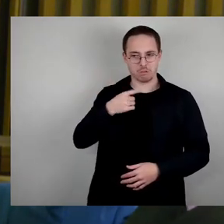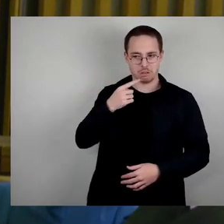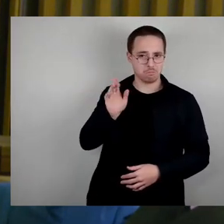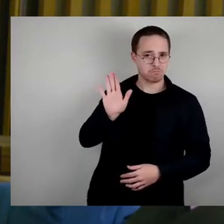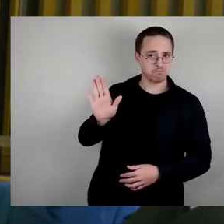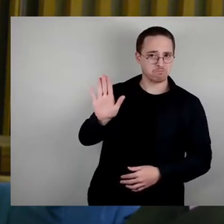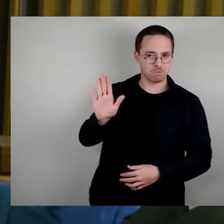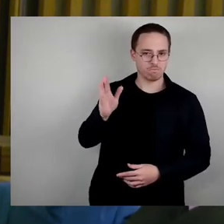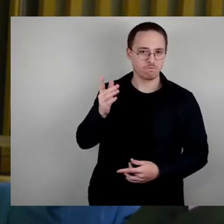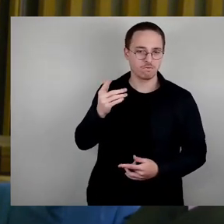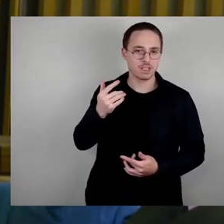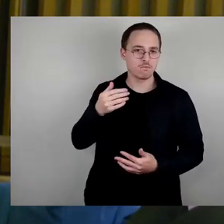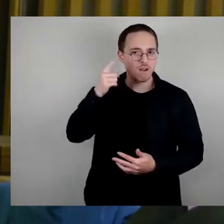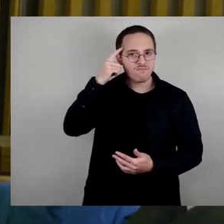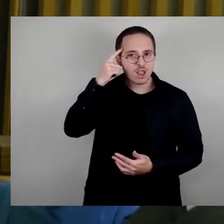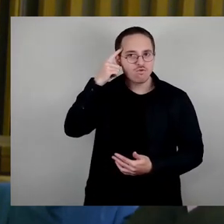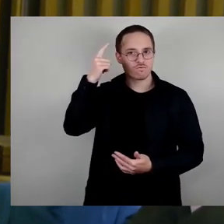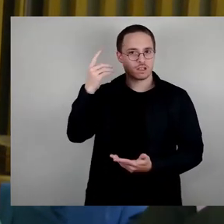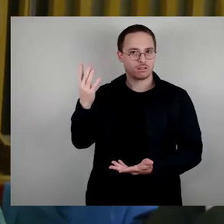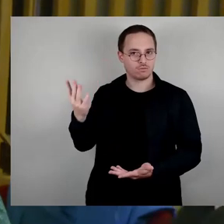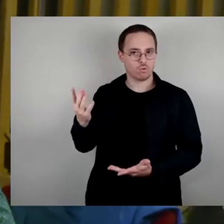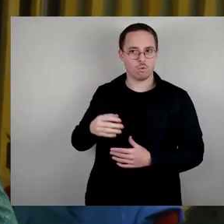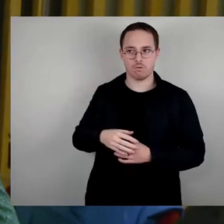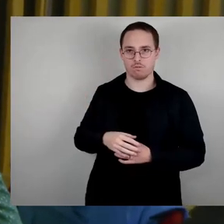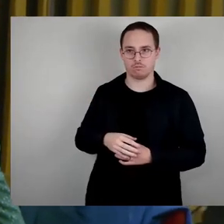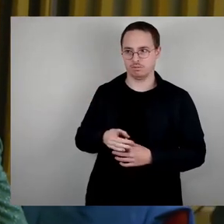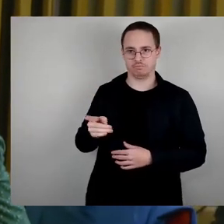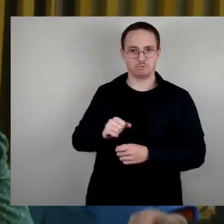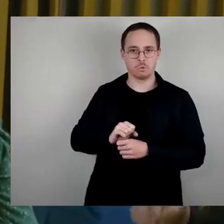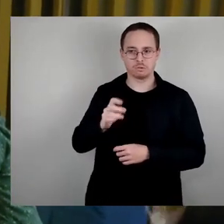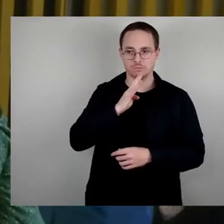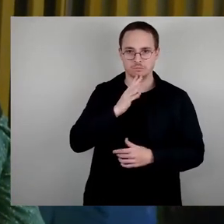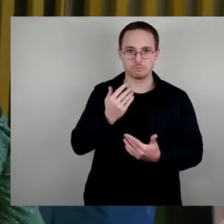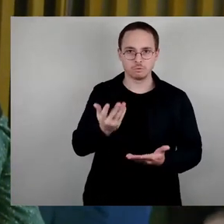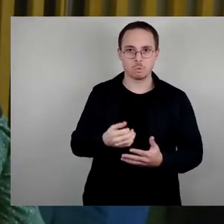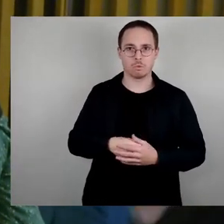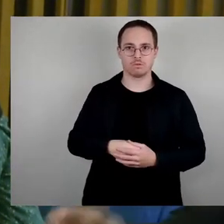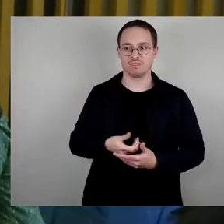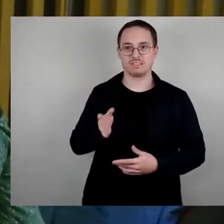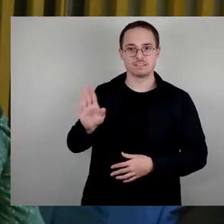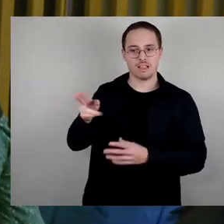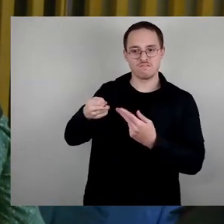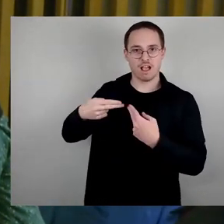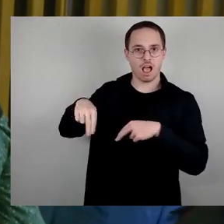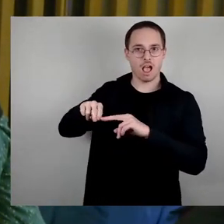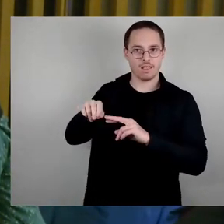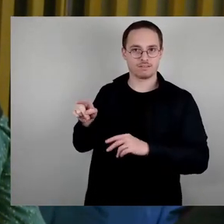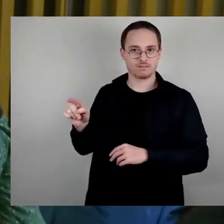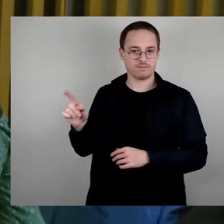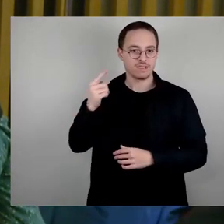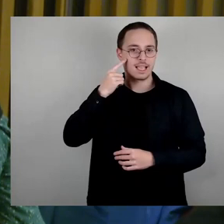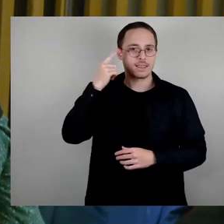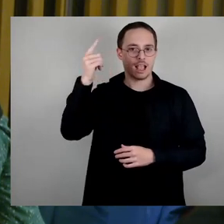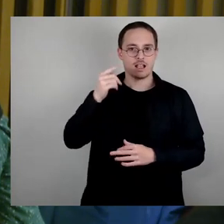halte, zum einen irgendwie ausdrückt, er hofft, dass die Gedenkveranstaltung seines Vereins nicht gestört wird. Und hier heute, hier sagt